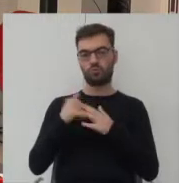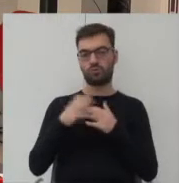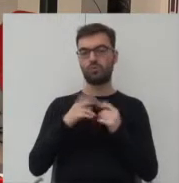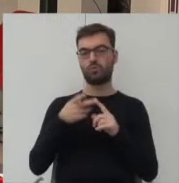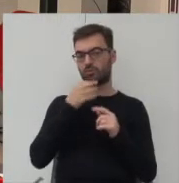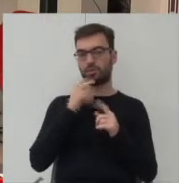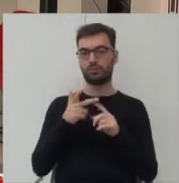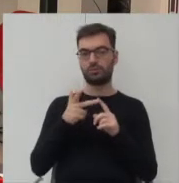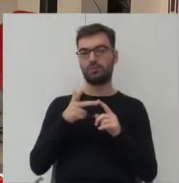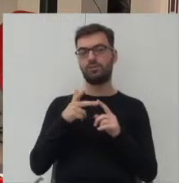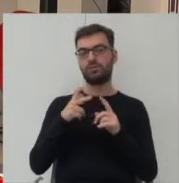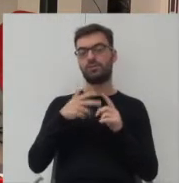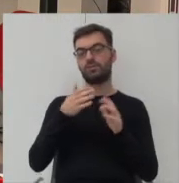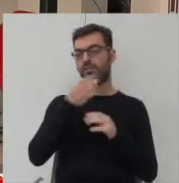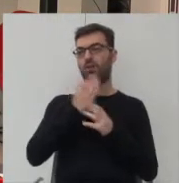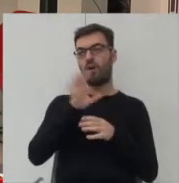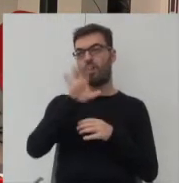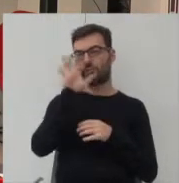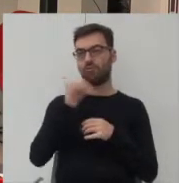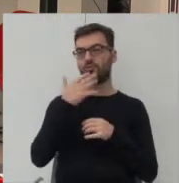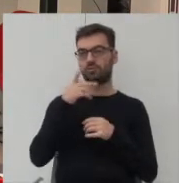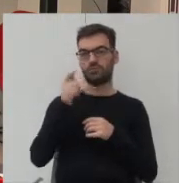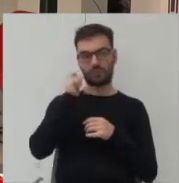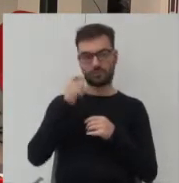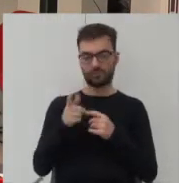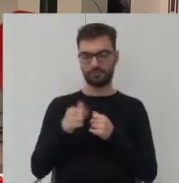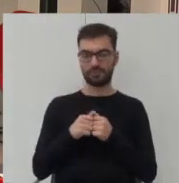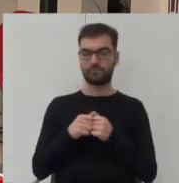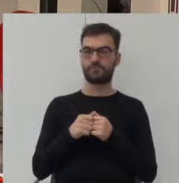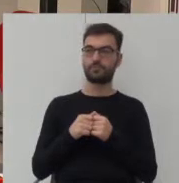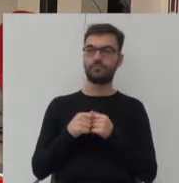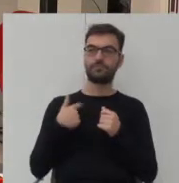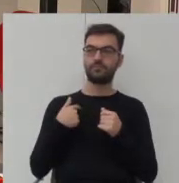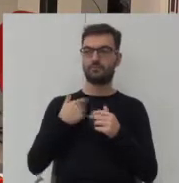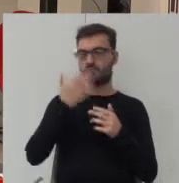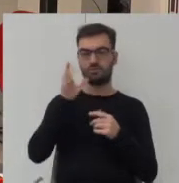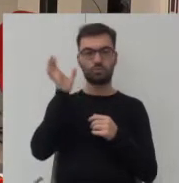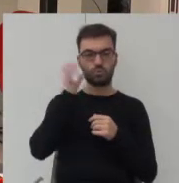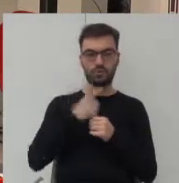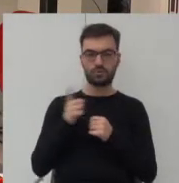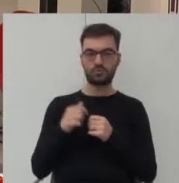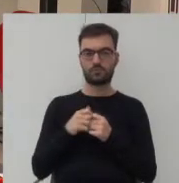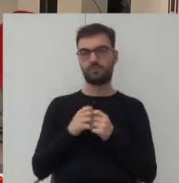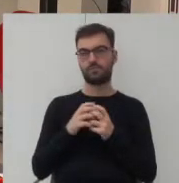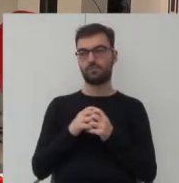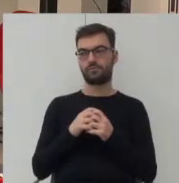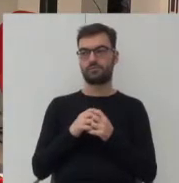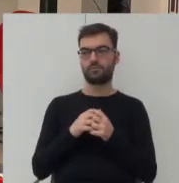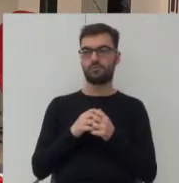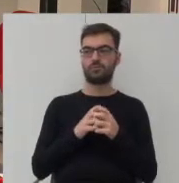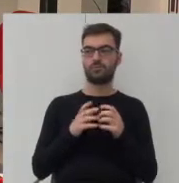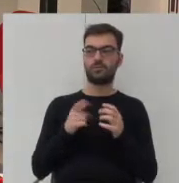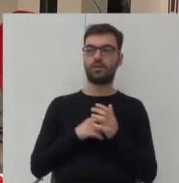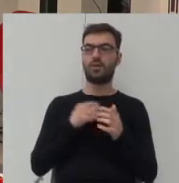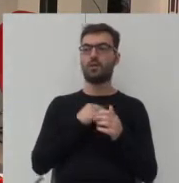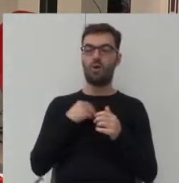a drugie jest tylko obserwacja do tego co powiedziała Przegmówczyni otóż ja nie wiem czy państwo słyszeli no tu chodzi mi o pewną preferencje